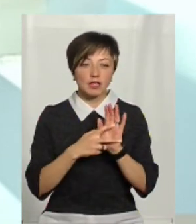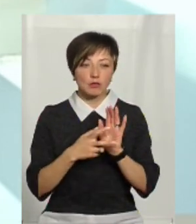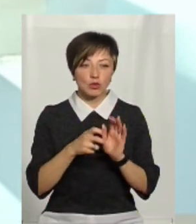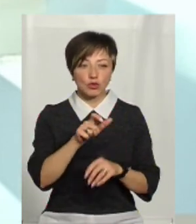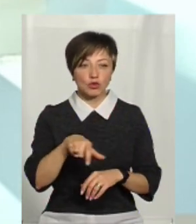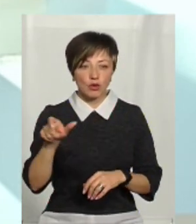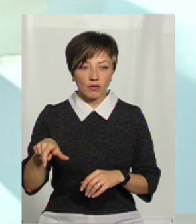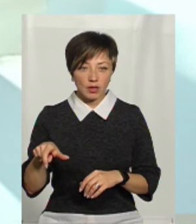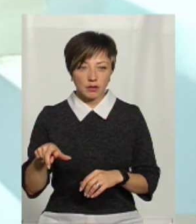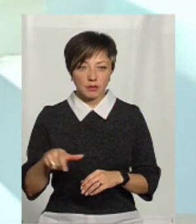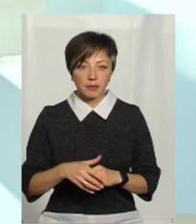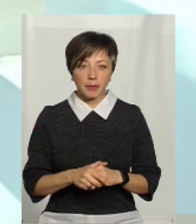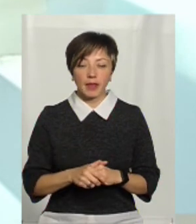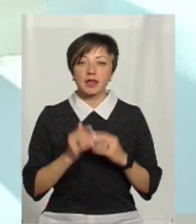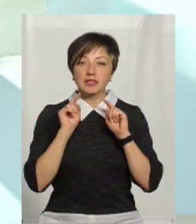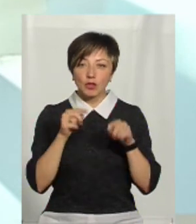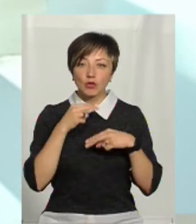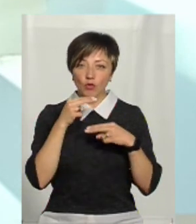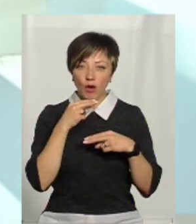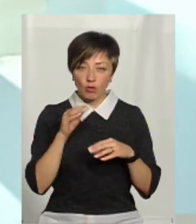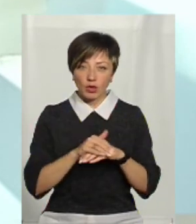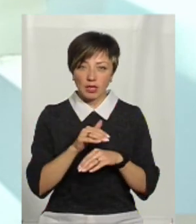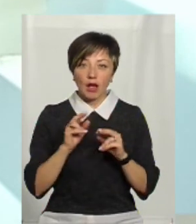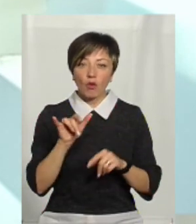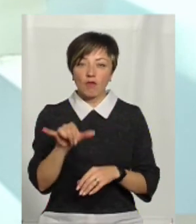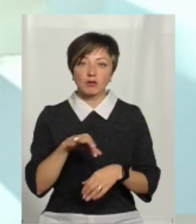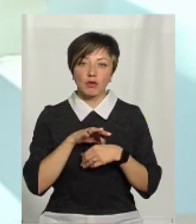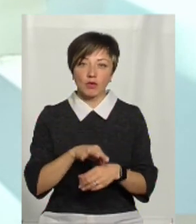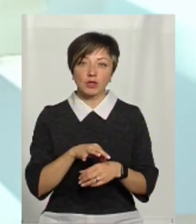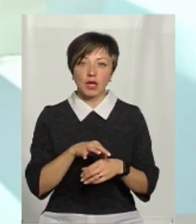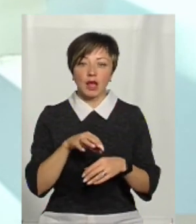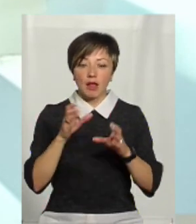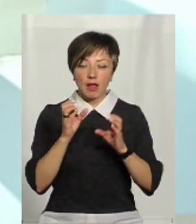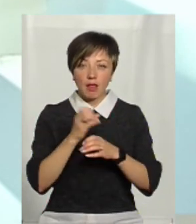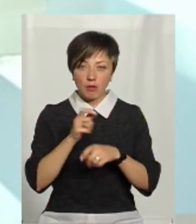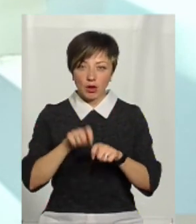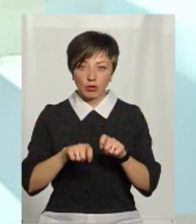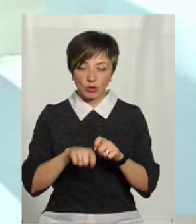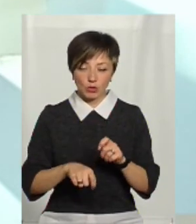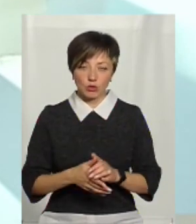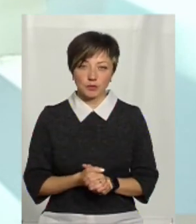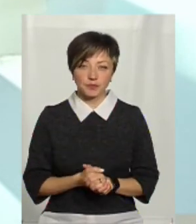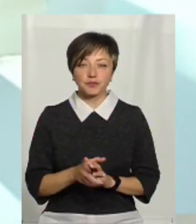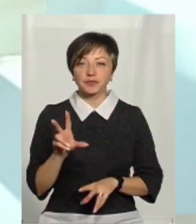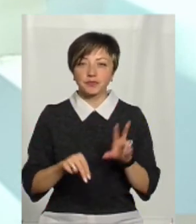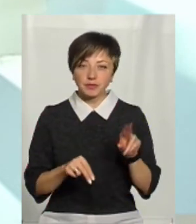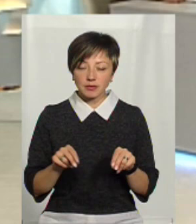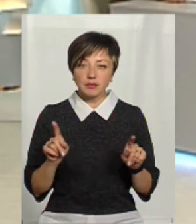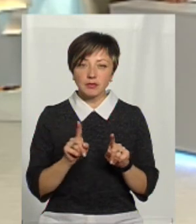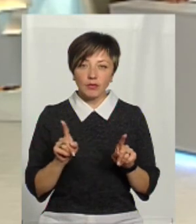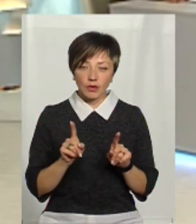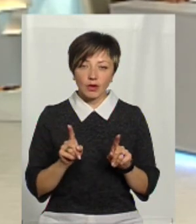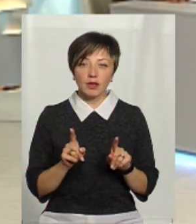800 чоловік Зверніть, будь ласка, увагу як у вас проводиться відомчий лабораторний контроль Сподіваємося,